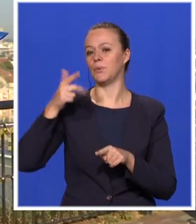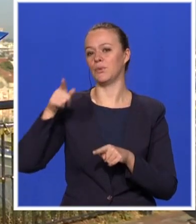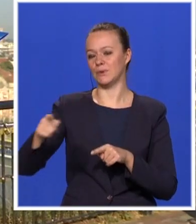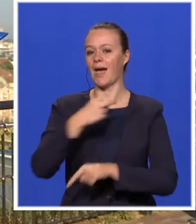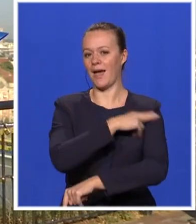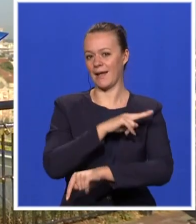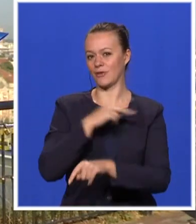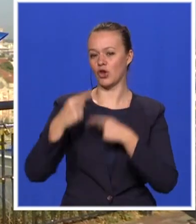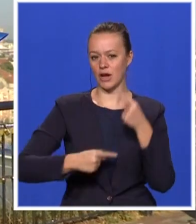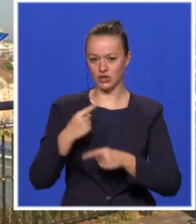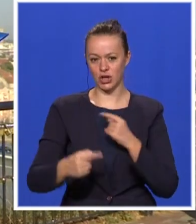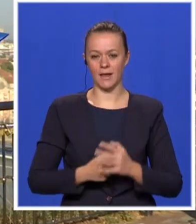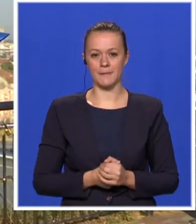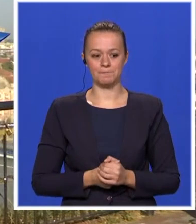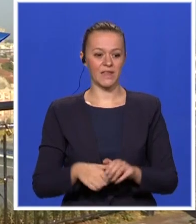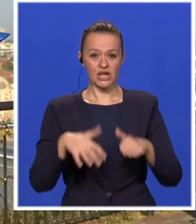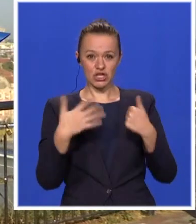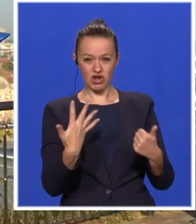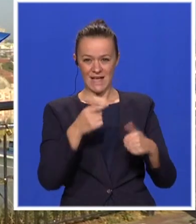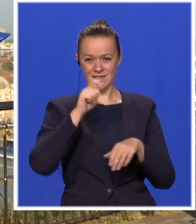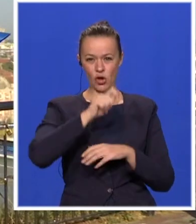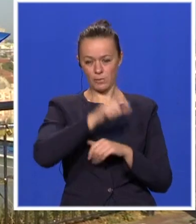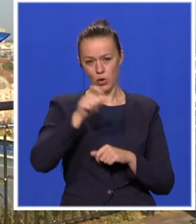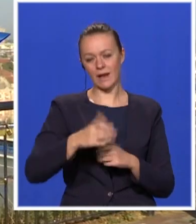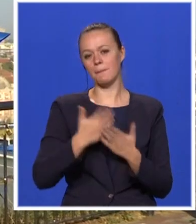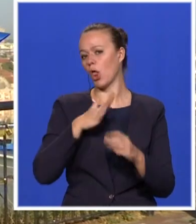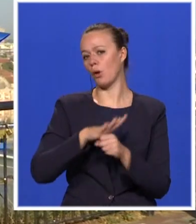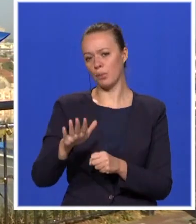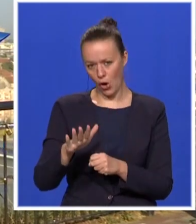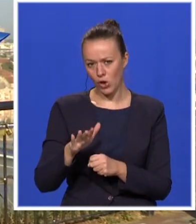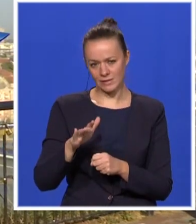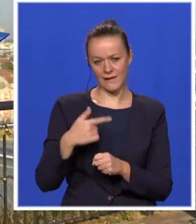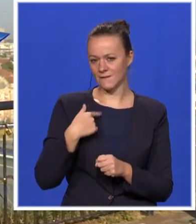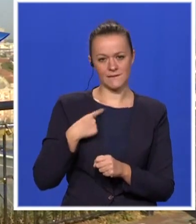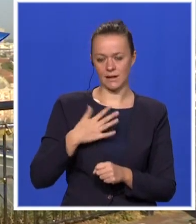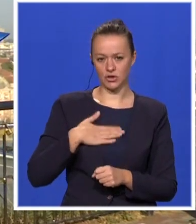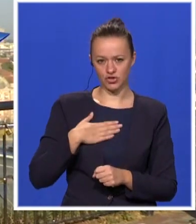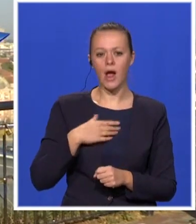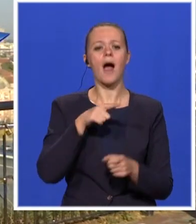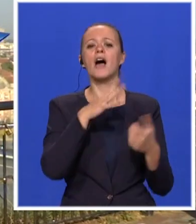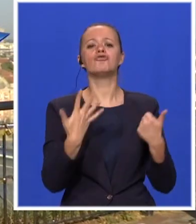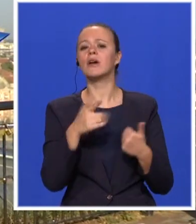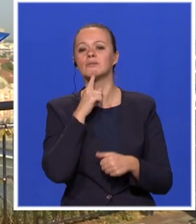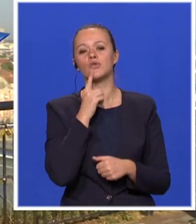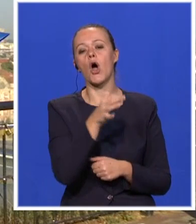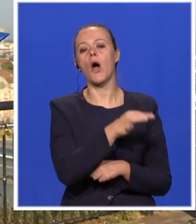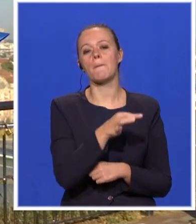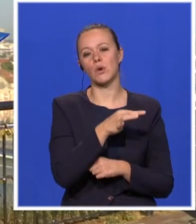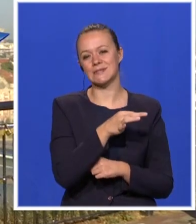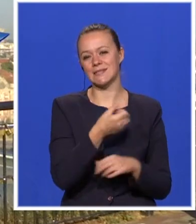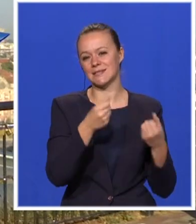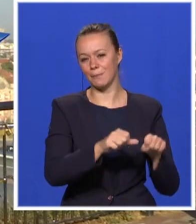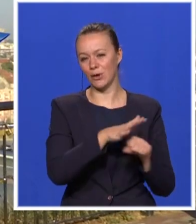načinu izbora. Šest odbornika je bilo protiv i tih šest odbornika su zapravo i opozicija u novoj